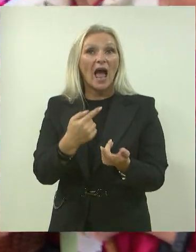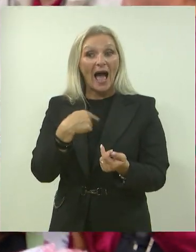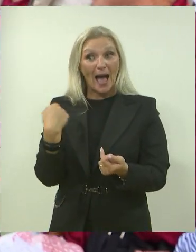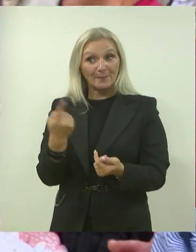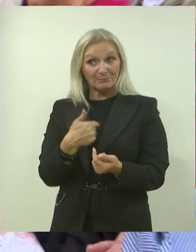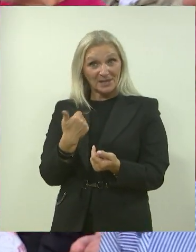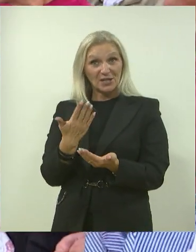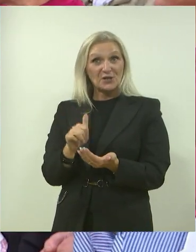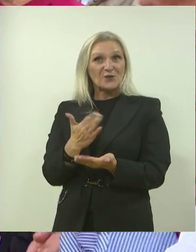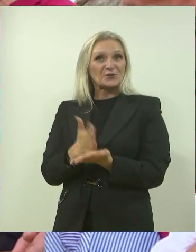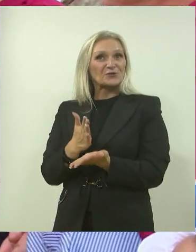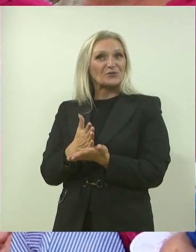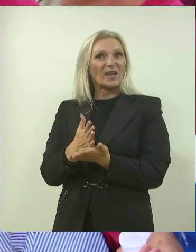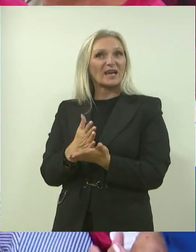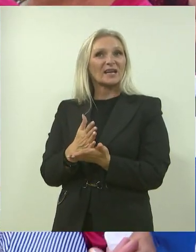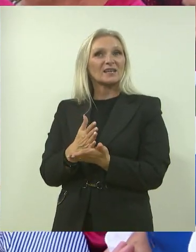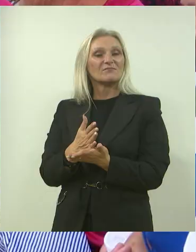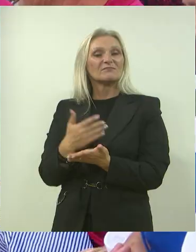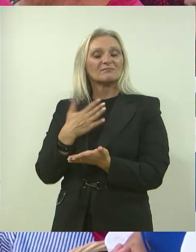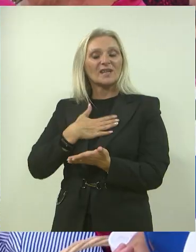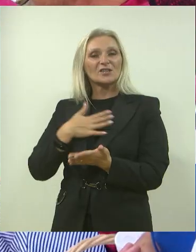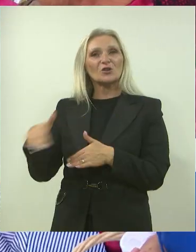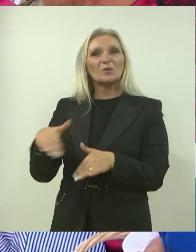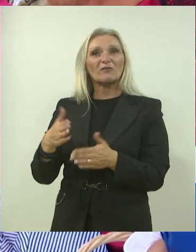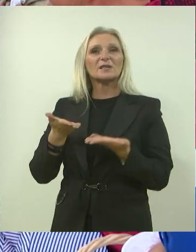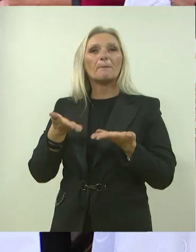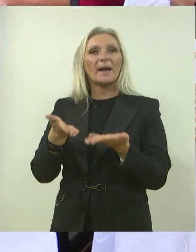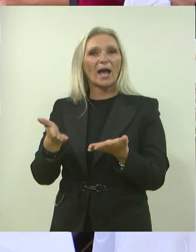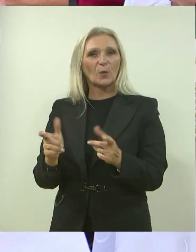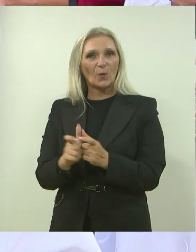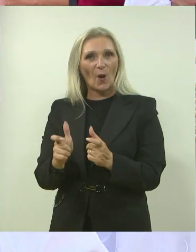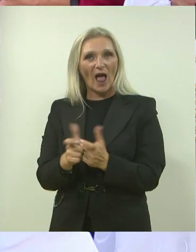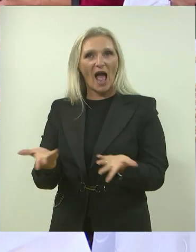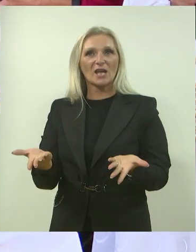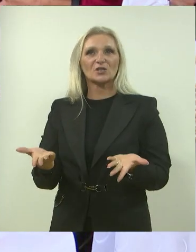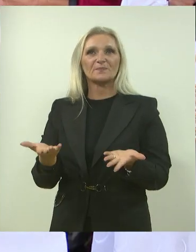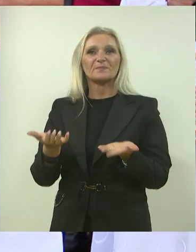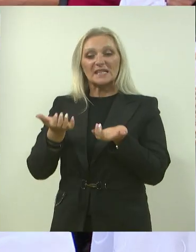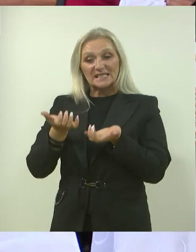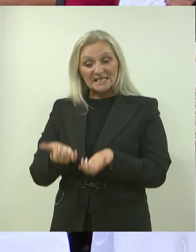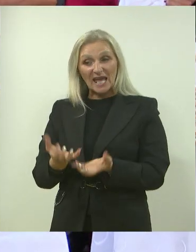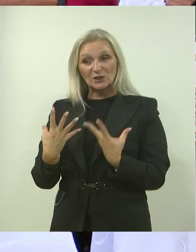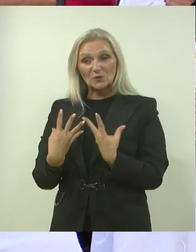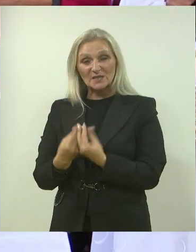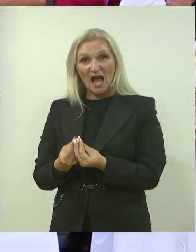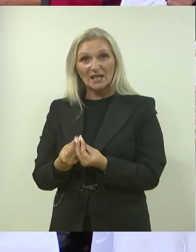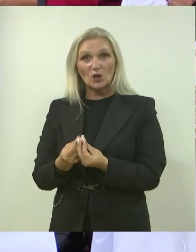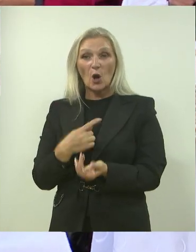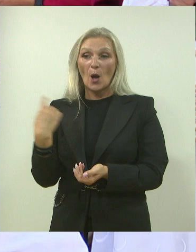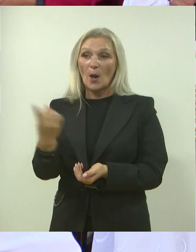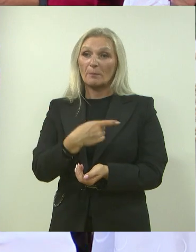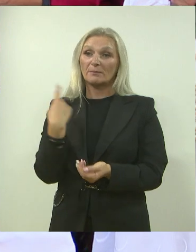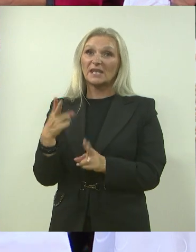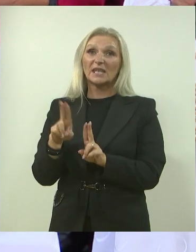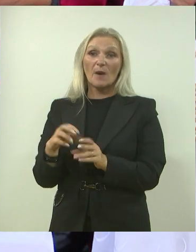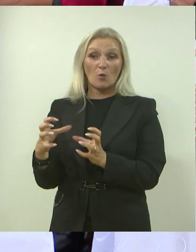A mi još uvijek, evo, naši umirovljenici peku kolače, sjednu zajedno. Mi imamo